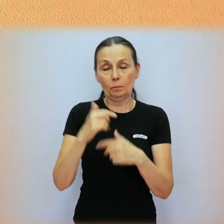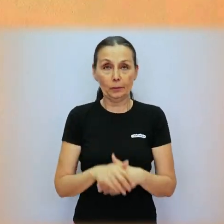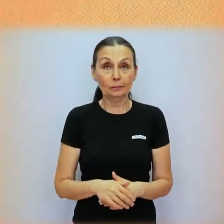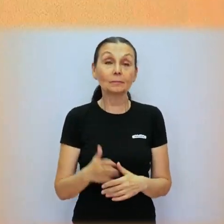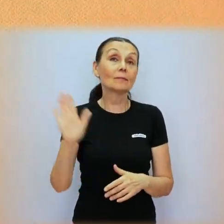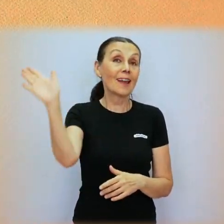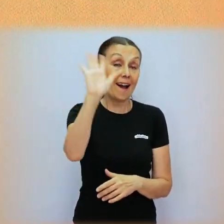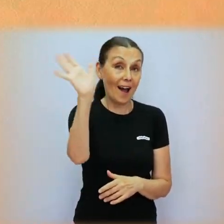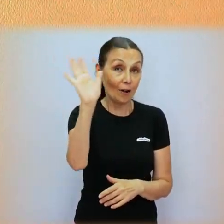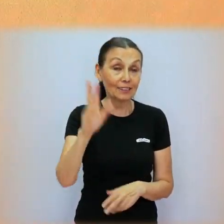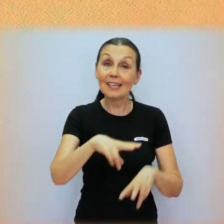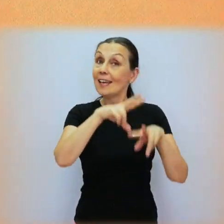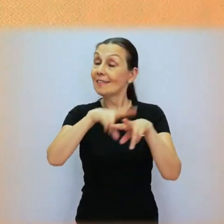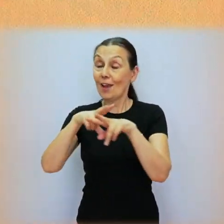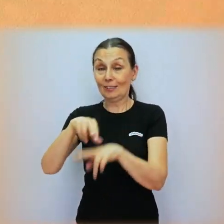nezostávajte sami.